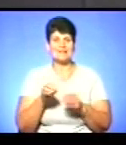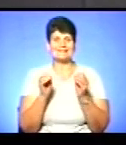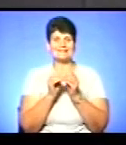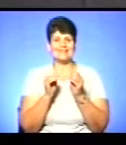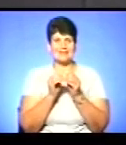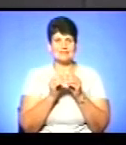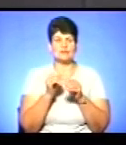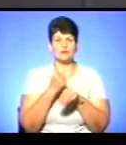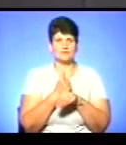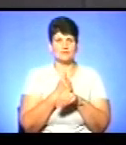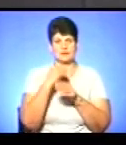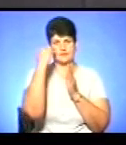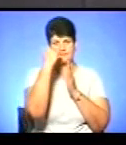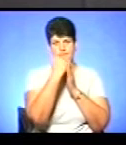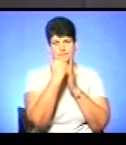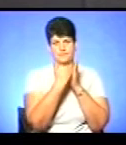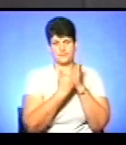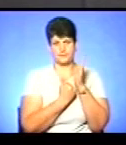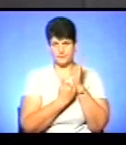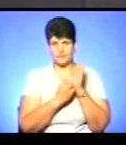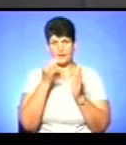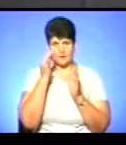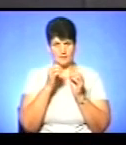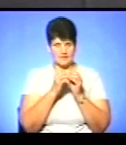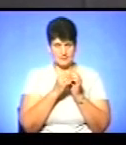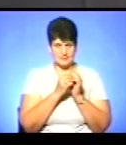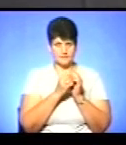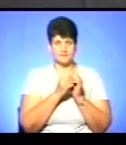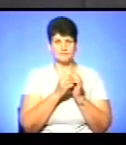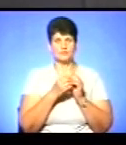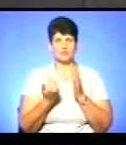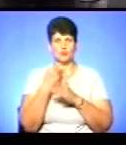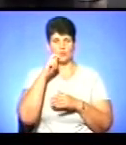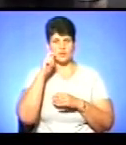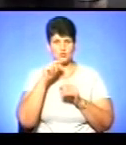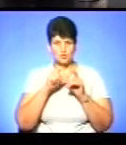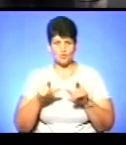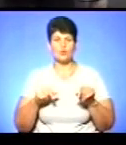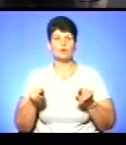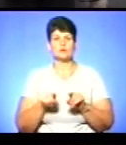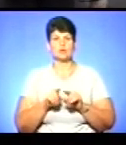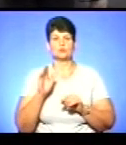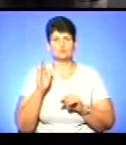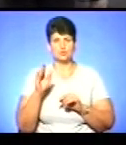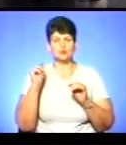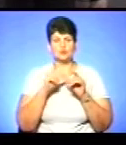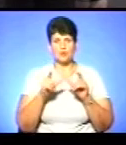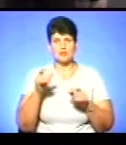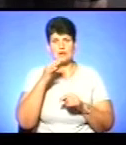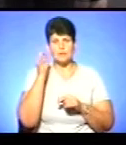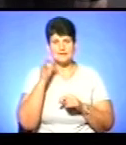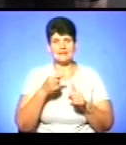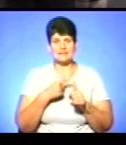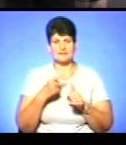компетентностей, записаних в концепції нової української школи, однозначно вони будуть… Ну, школа компетентностей